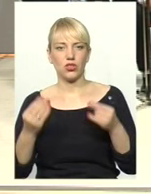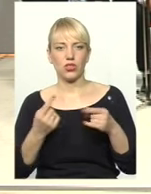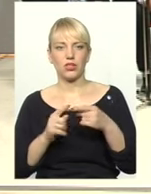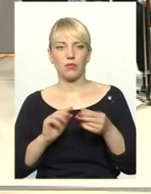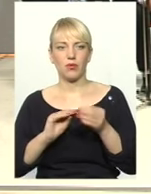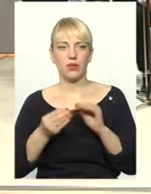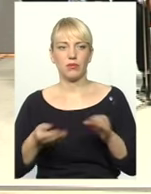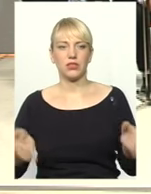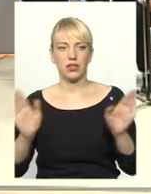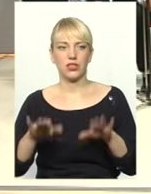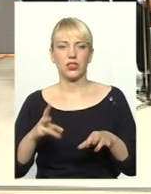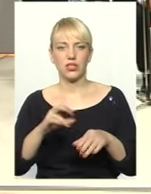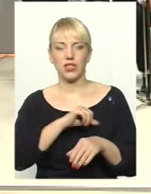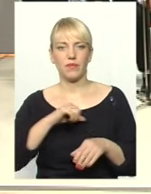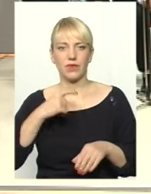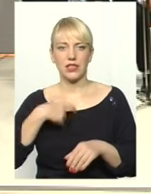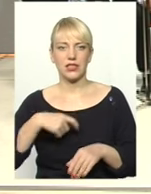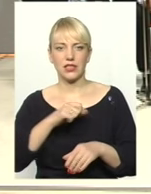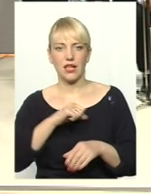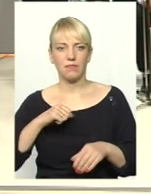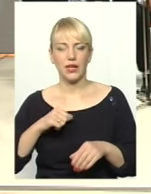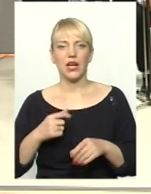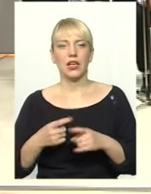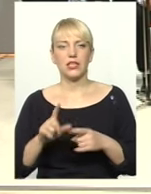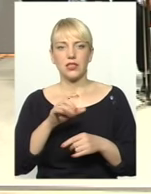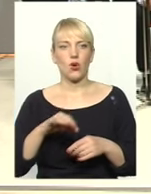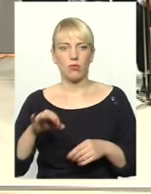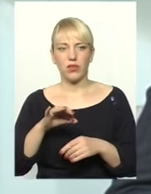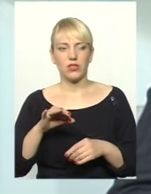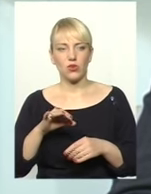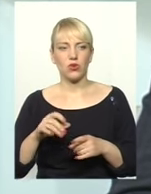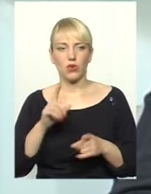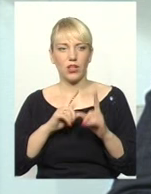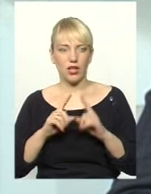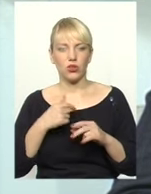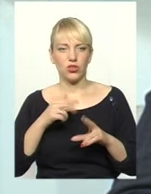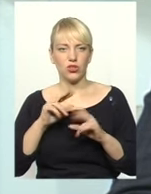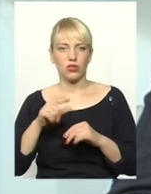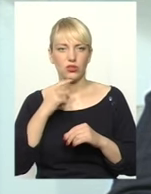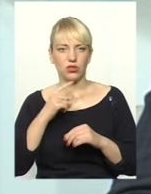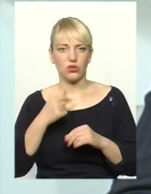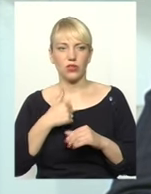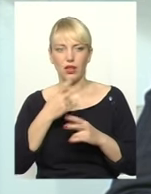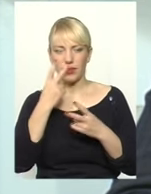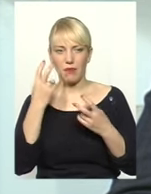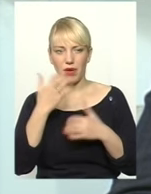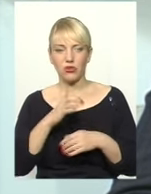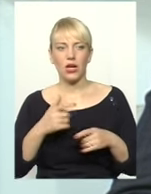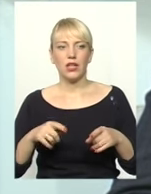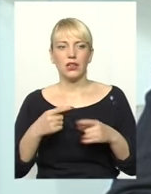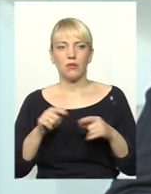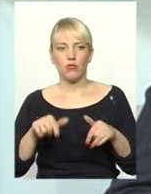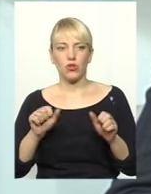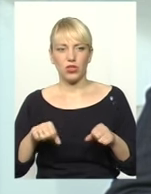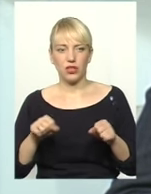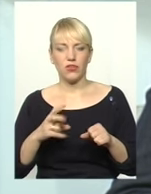залишилася сам на сам з обласною владою. Скажу чесно, що я не бачу потух і можливості